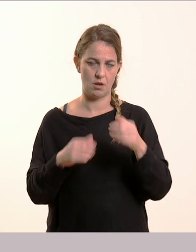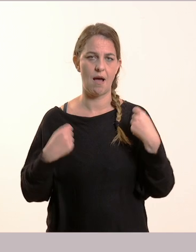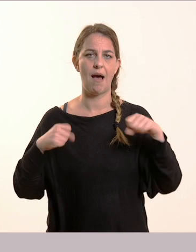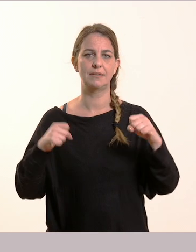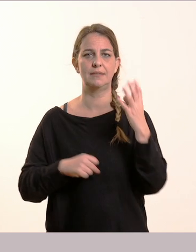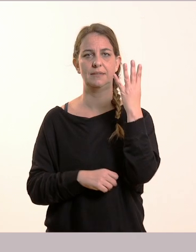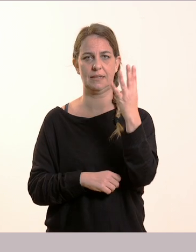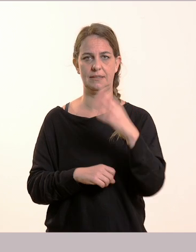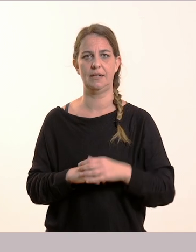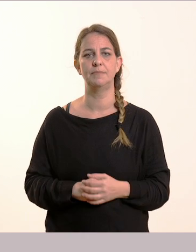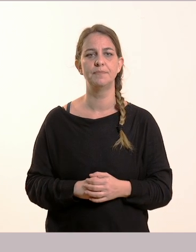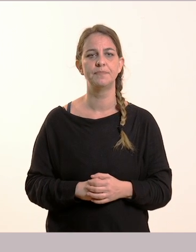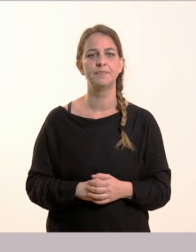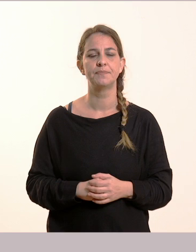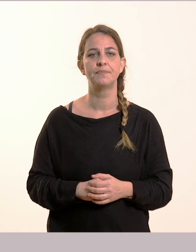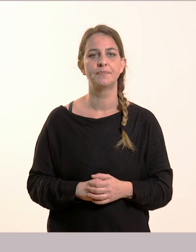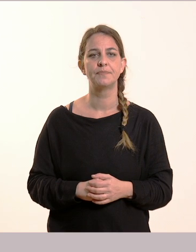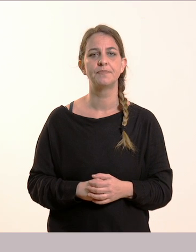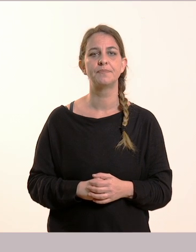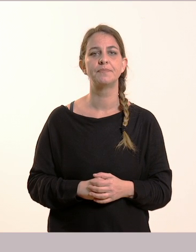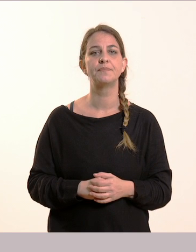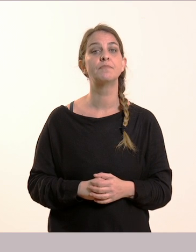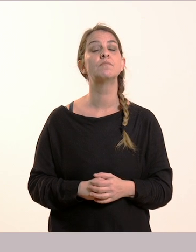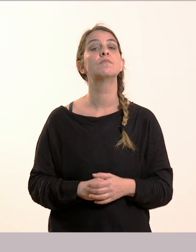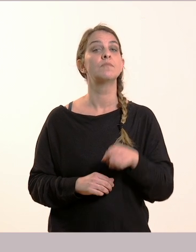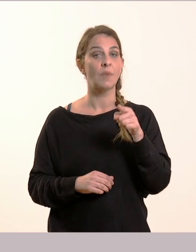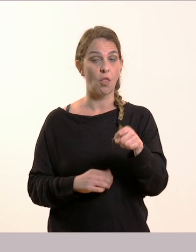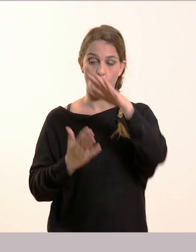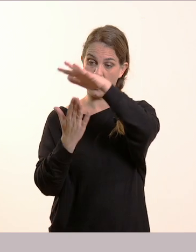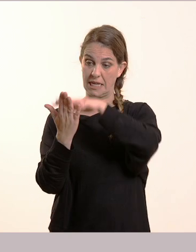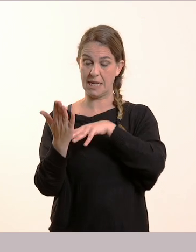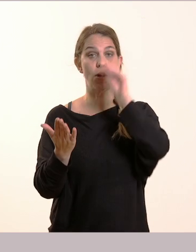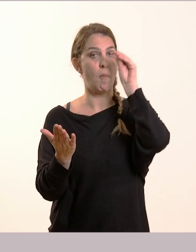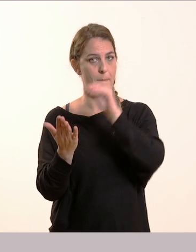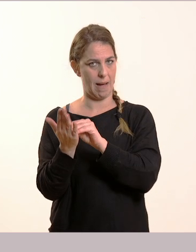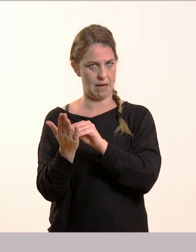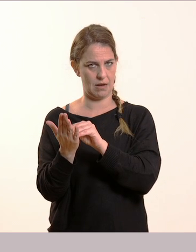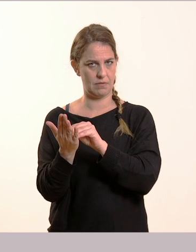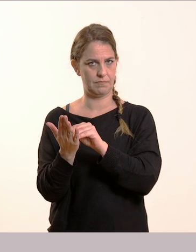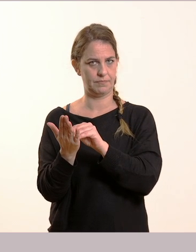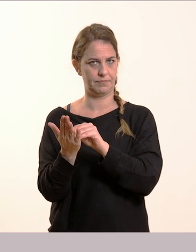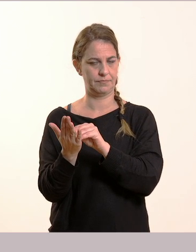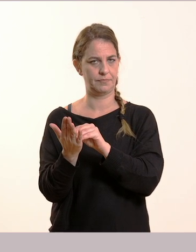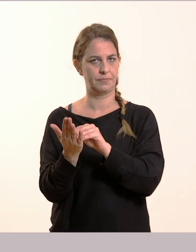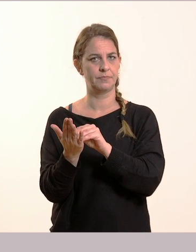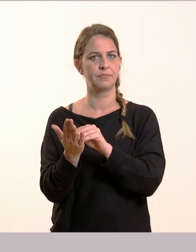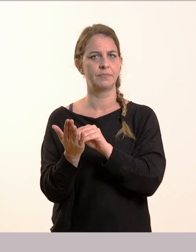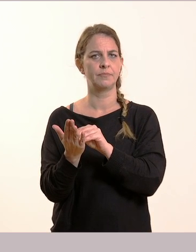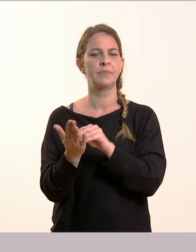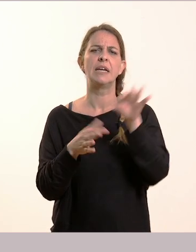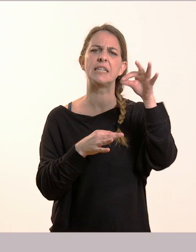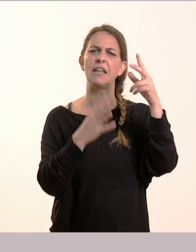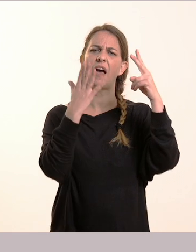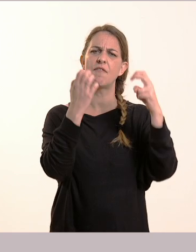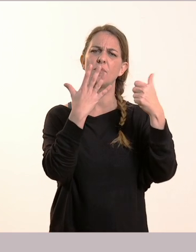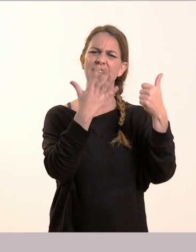Τι μας λέει εδώ. Μας λέει να ξαναδιαβάσουμε το κείμενο 1. Δηλαδή στη σελίδα 76 θα πάτουμε. Και